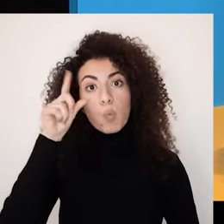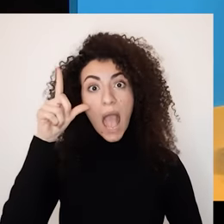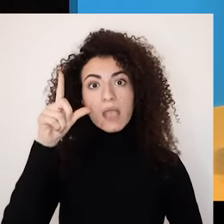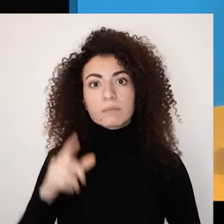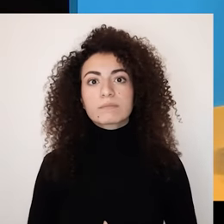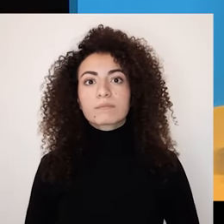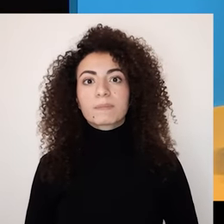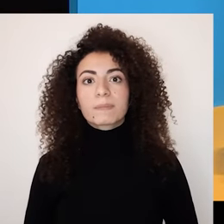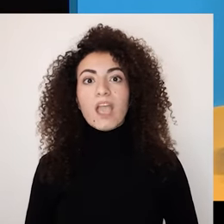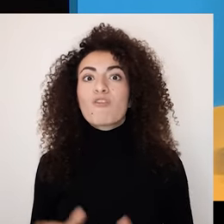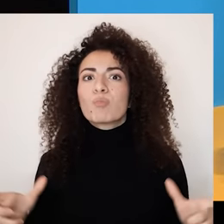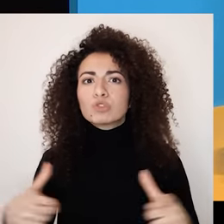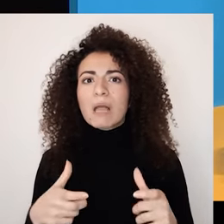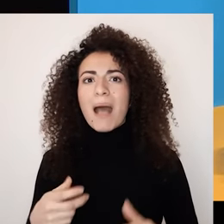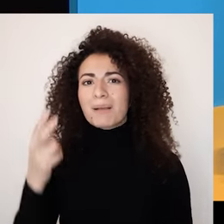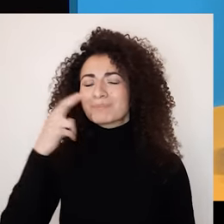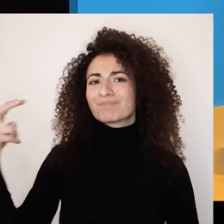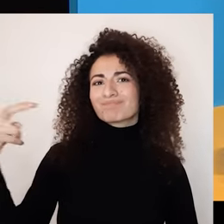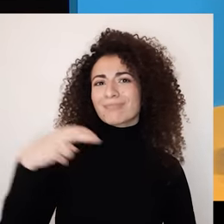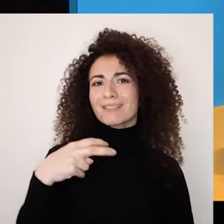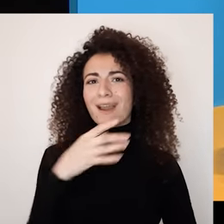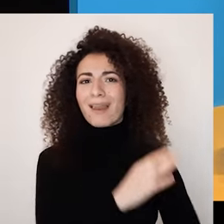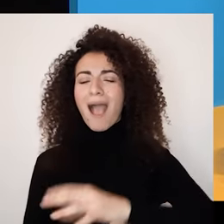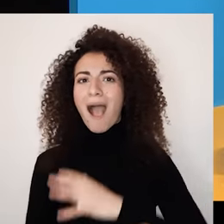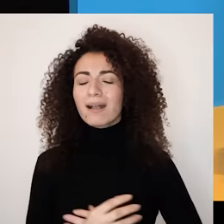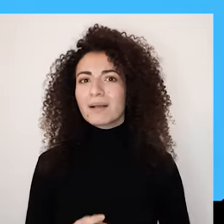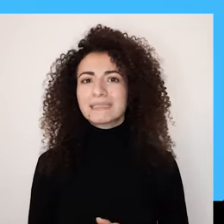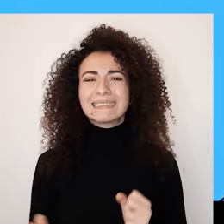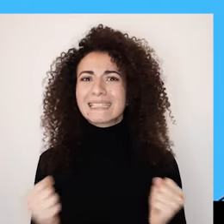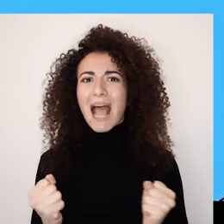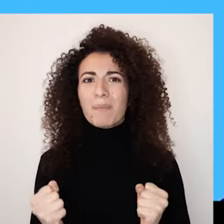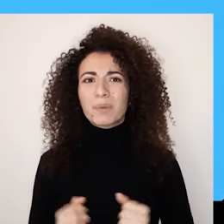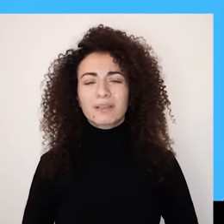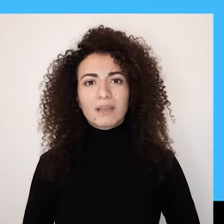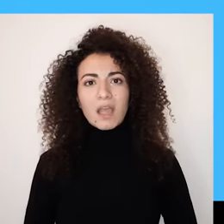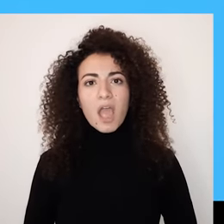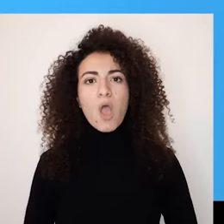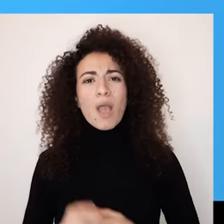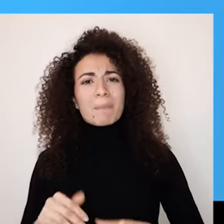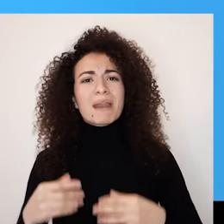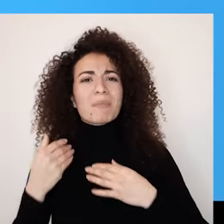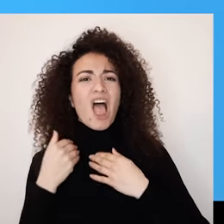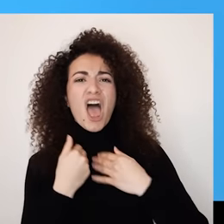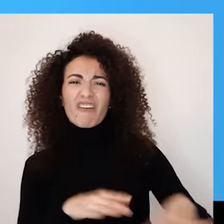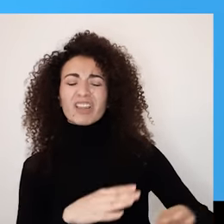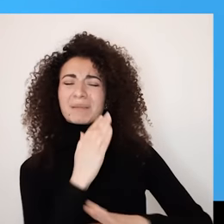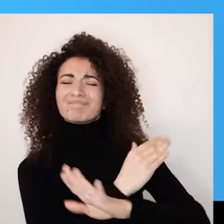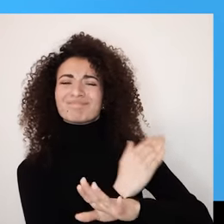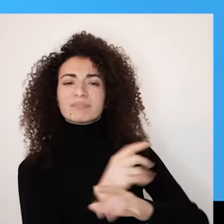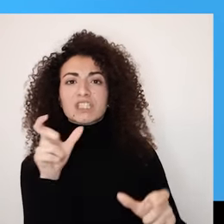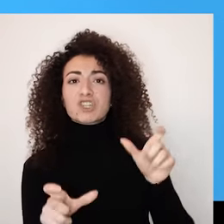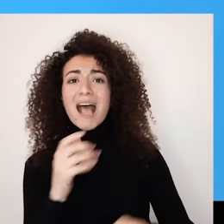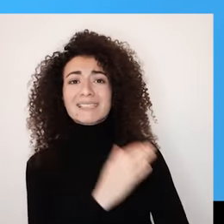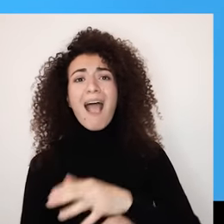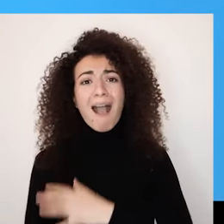الوعي من خلال تجربة دينا للنظرة المأساوية من المجتمع والإزلال المتصل فيها ففكرة الرفض لوجود